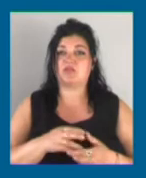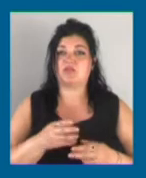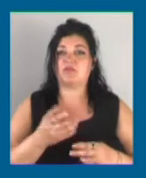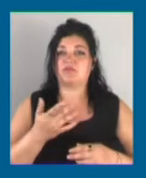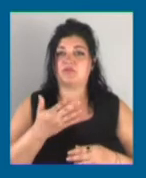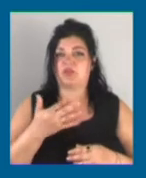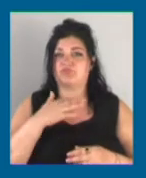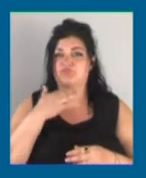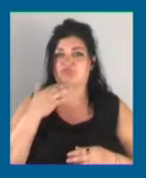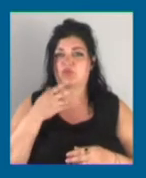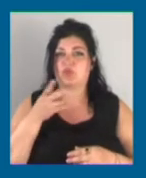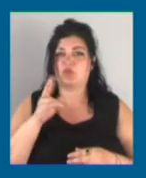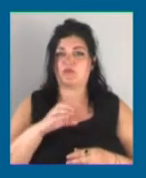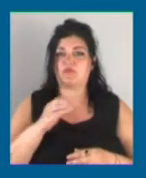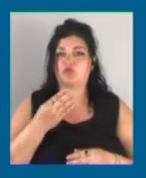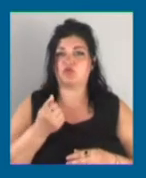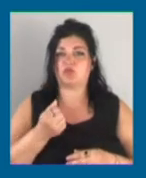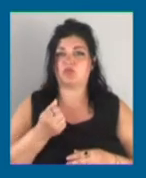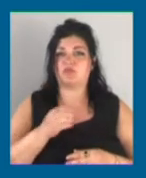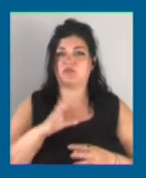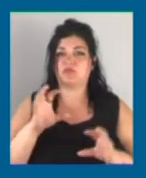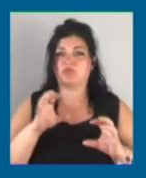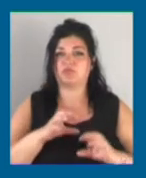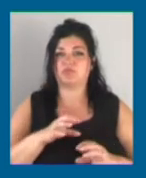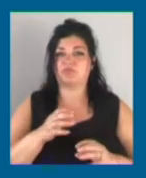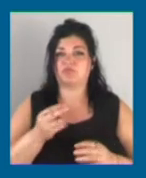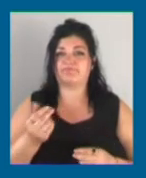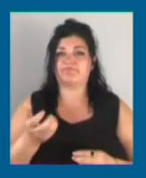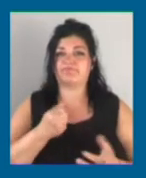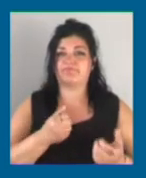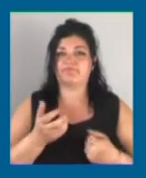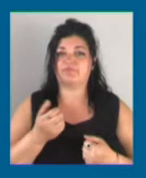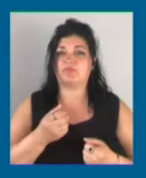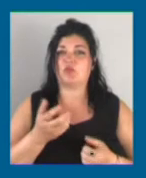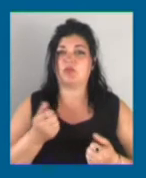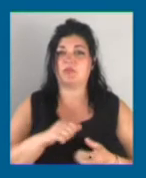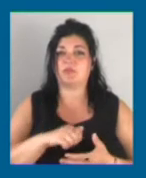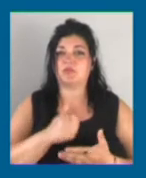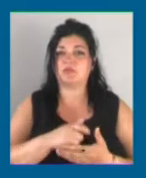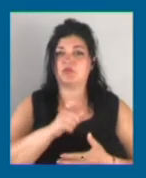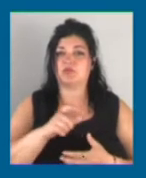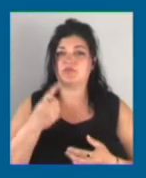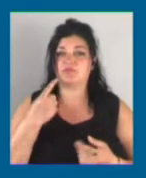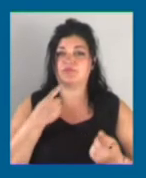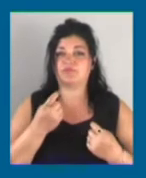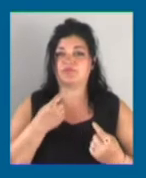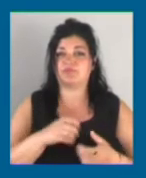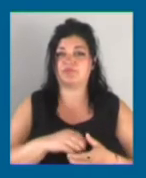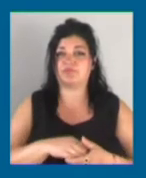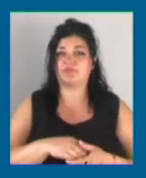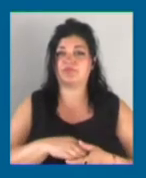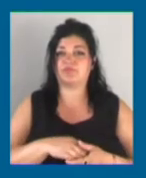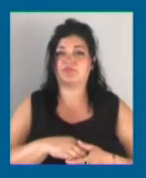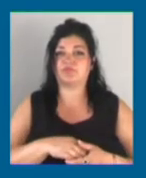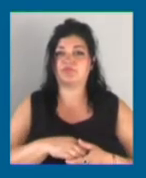незаконним зараз. Затримали посадовця відповідно до статті 208 Упоминального процесуального